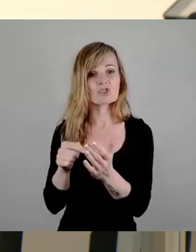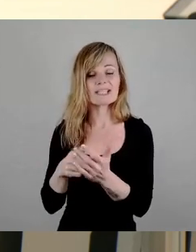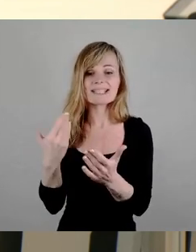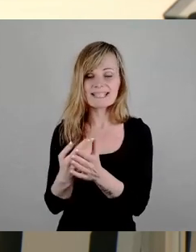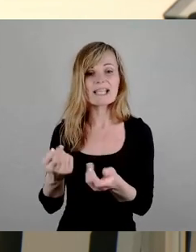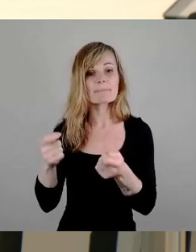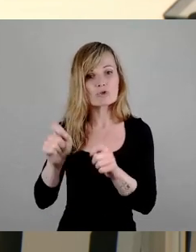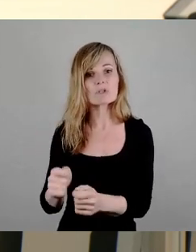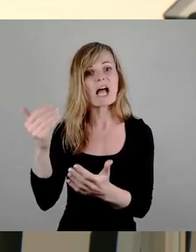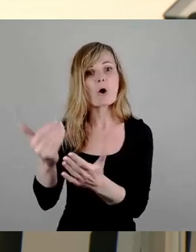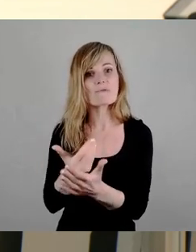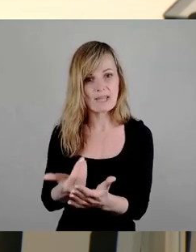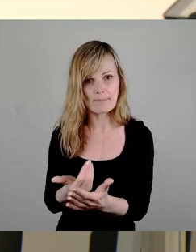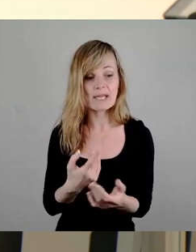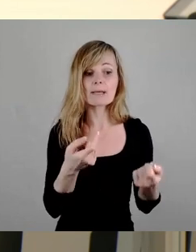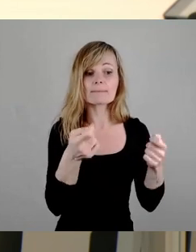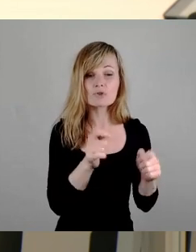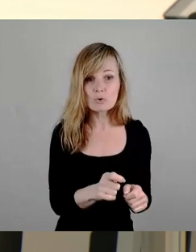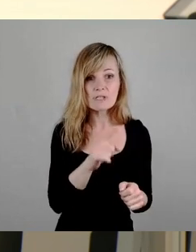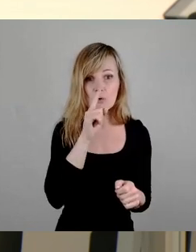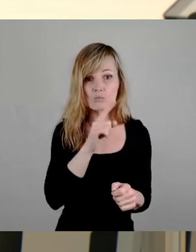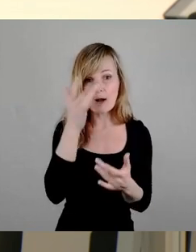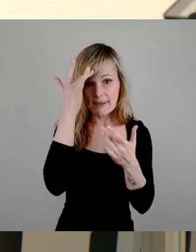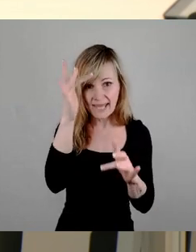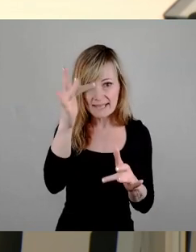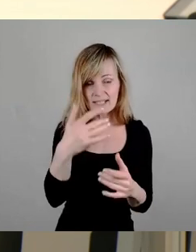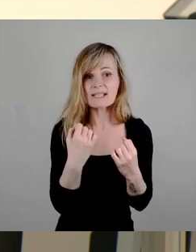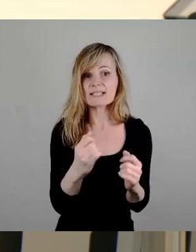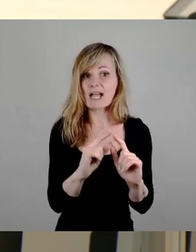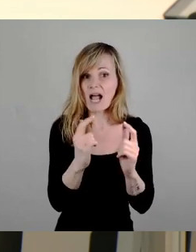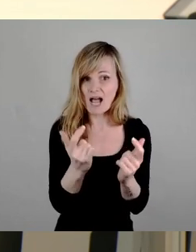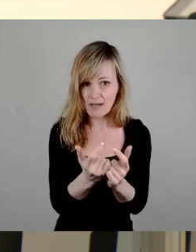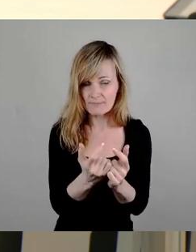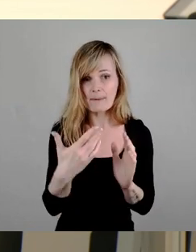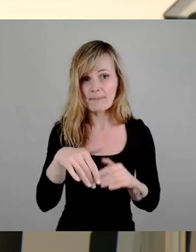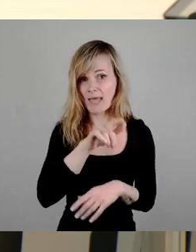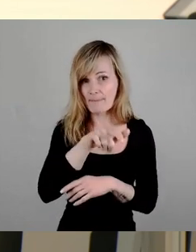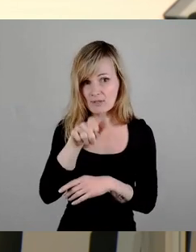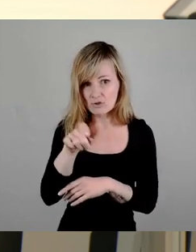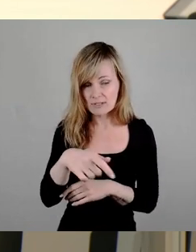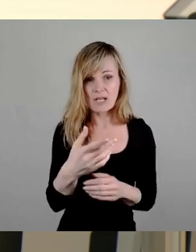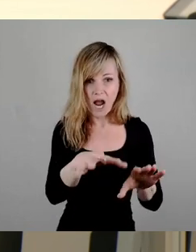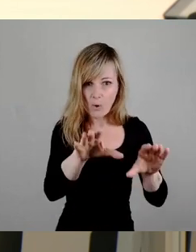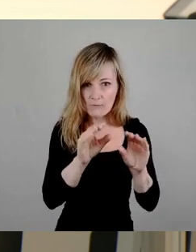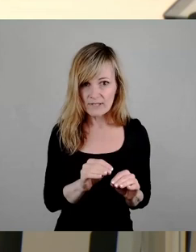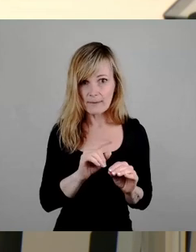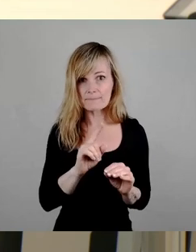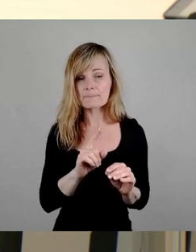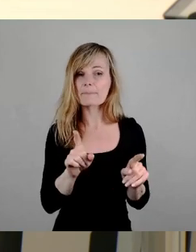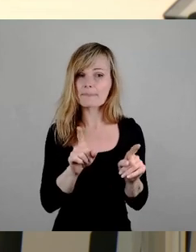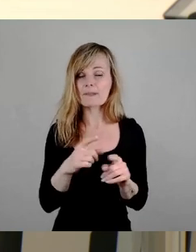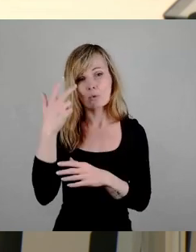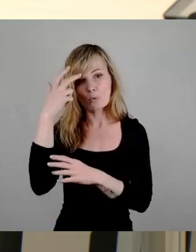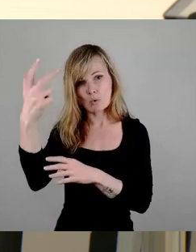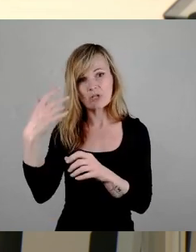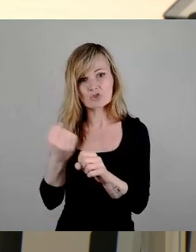auf und der bestand eben nicht nur aus dem Bekenntnis dazu, sicherer Hafen zu werden und mehr Menschen aufzunehmen, als nach Königsteiner Schlüssel verpflichten